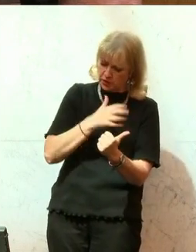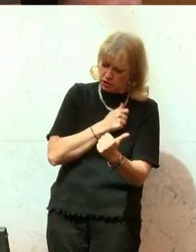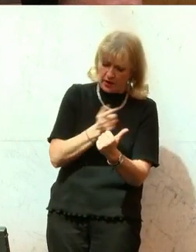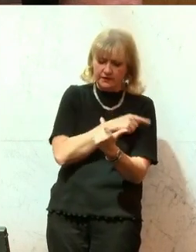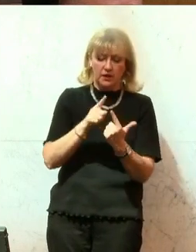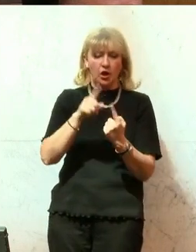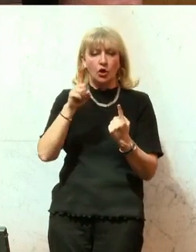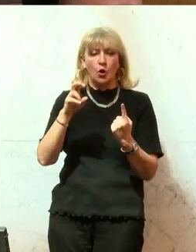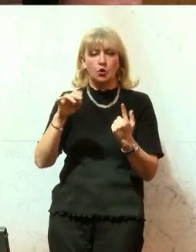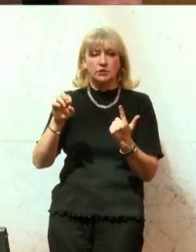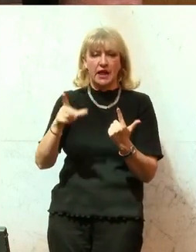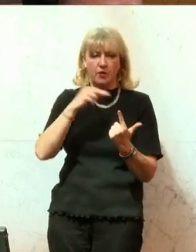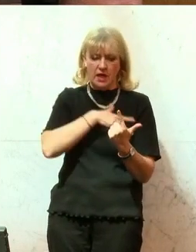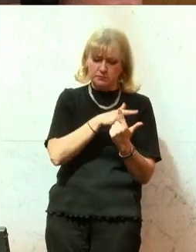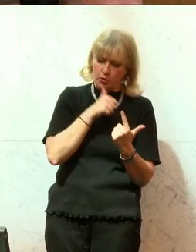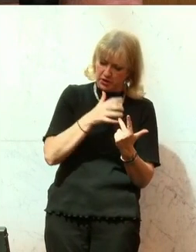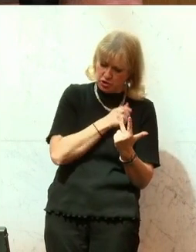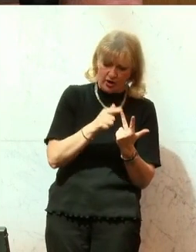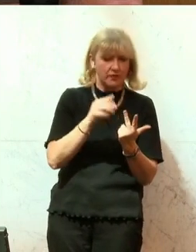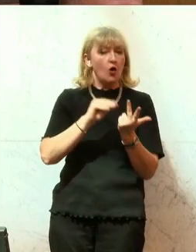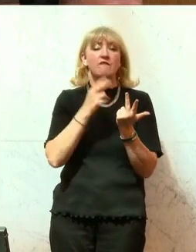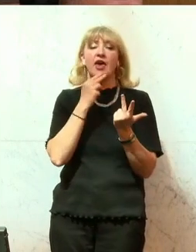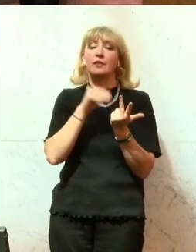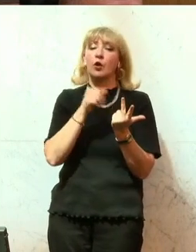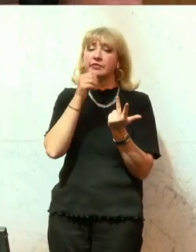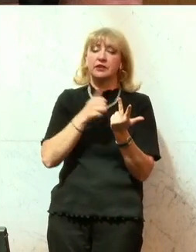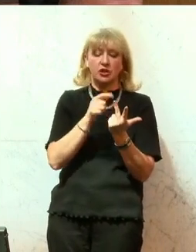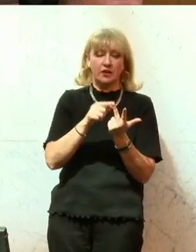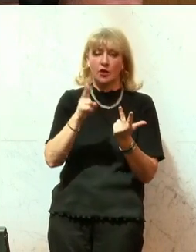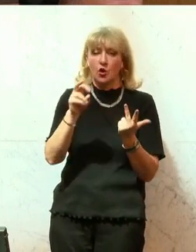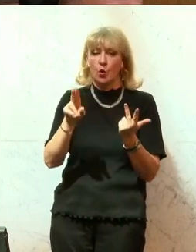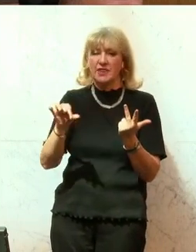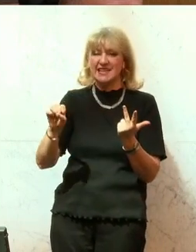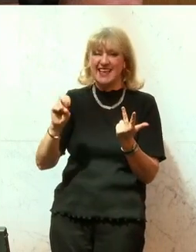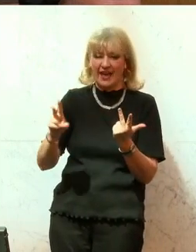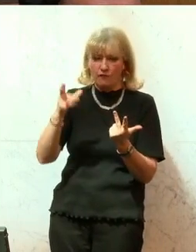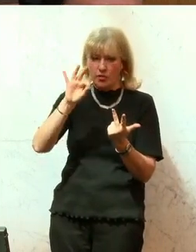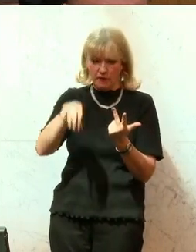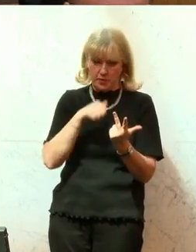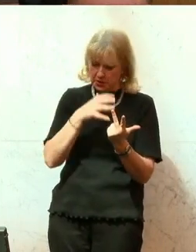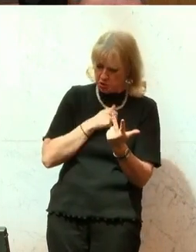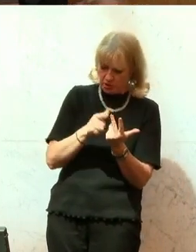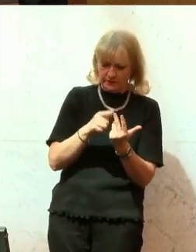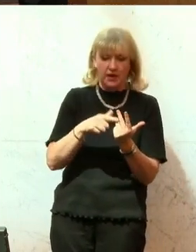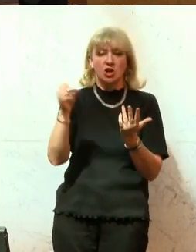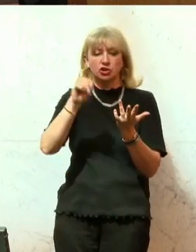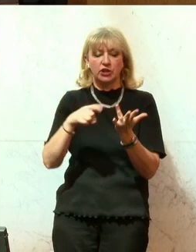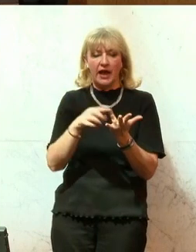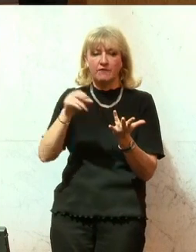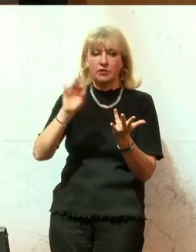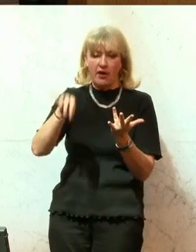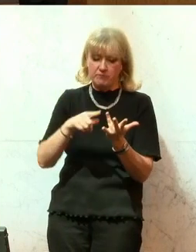Toskuzil von der SPÖ. Wer hat es noch nicht geschafft? Kunasek von der FPÖ, Strache von der